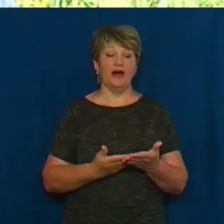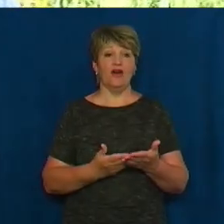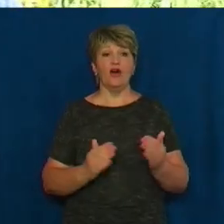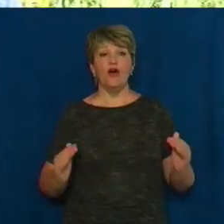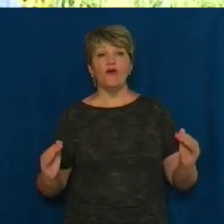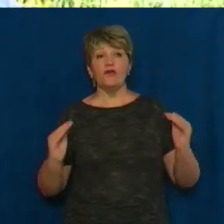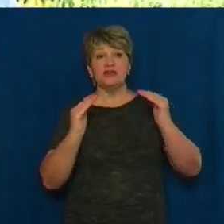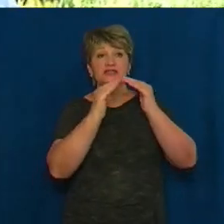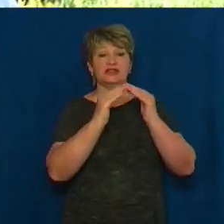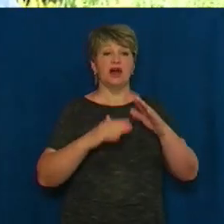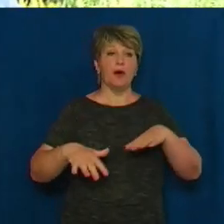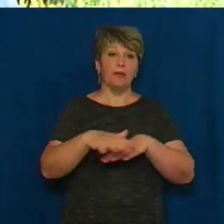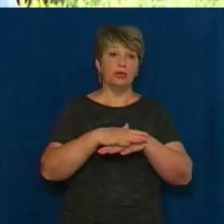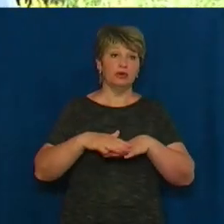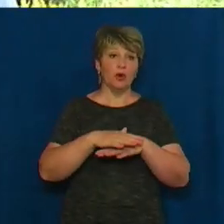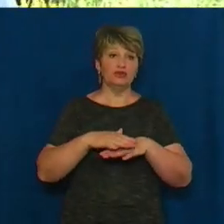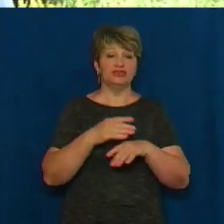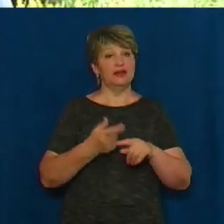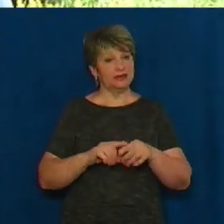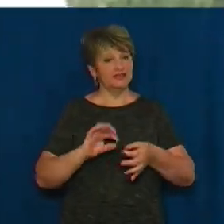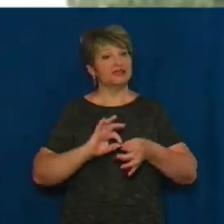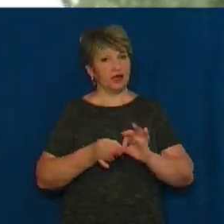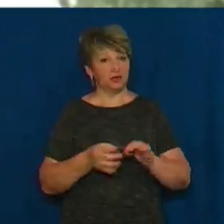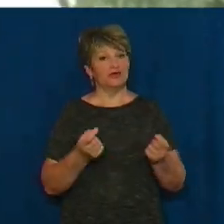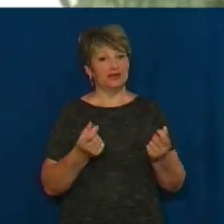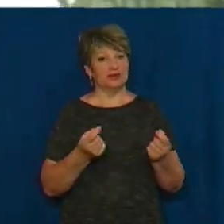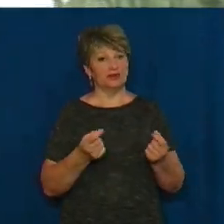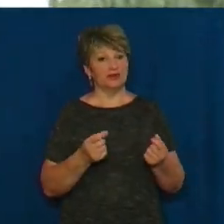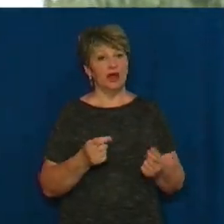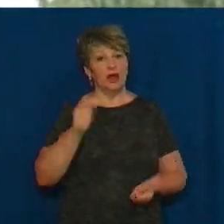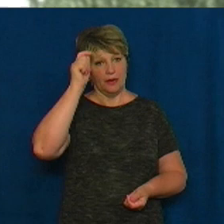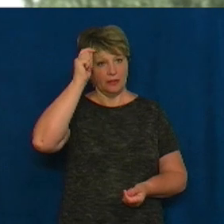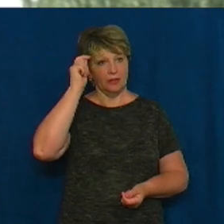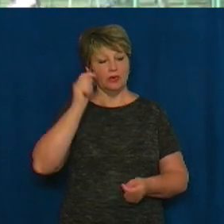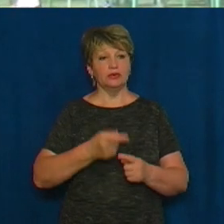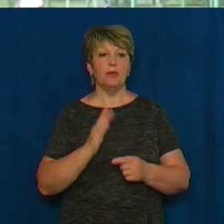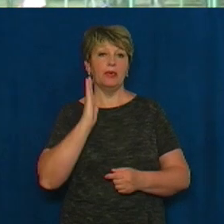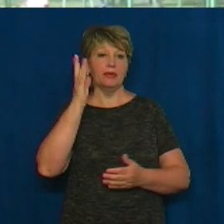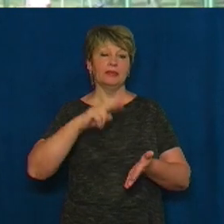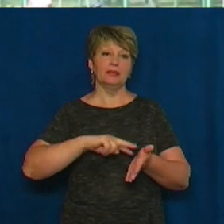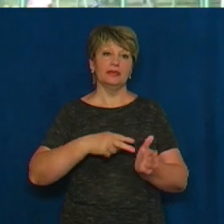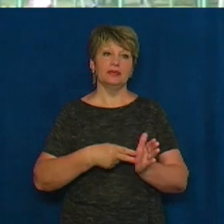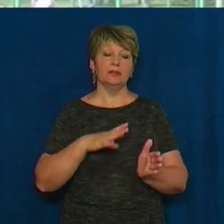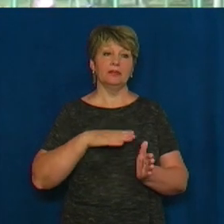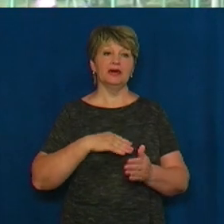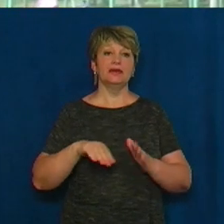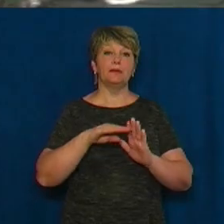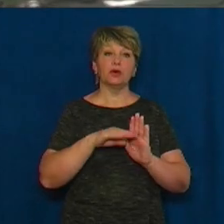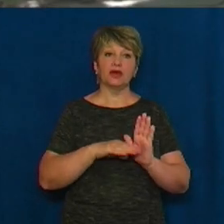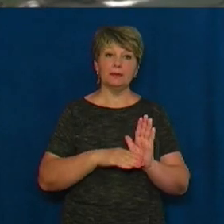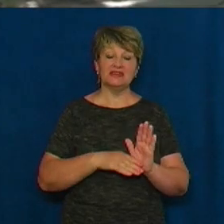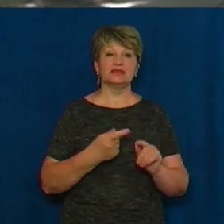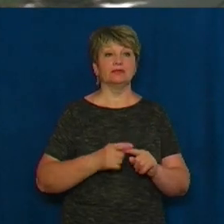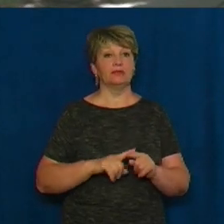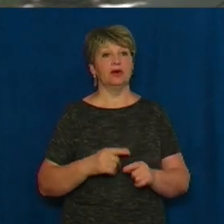поща, країн тому подібне. Це складнувато трохи. Костянтин Перевертайло у майбутньому планує бути програмістом. Тому, каже хлопець,